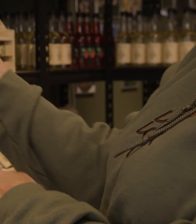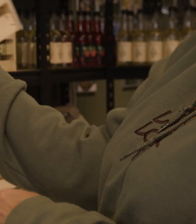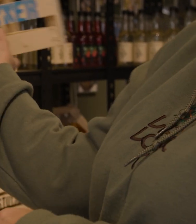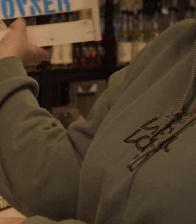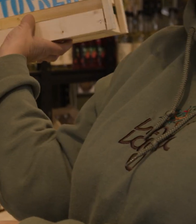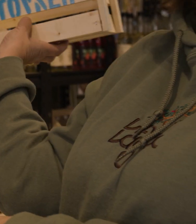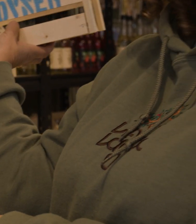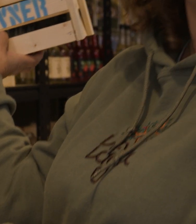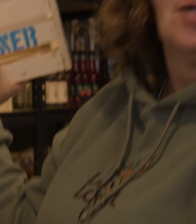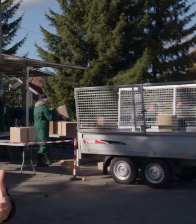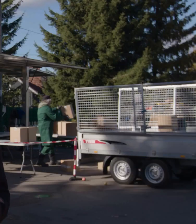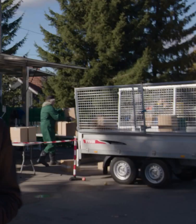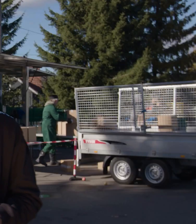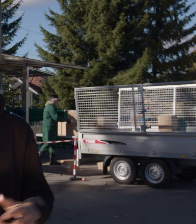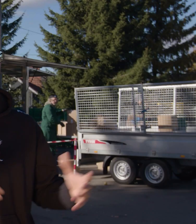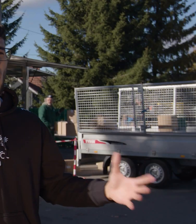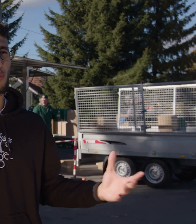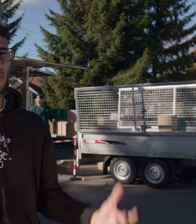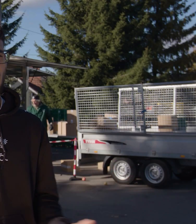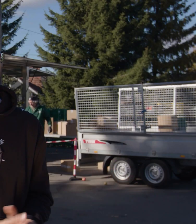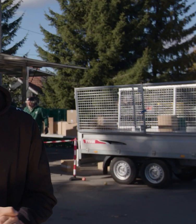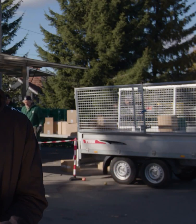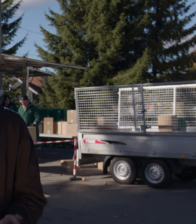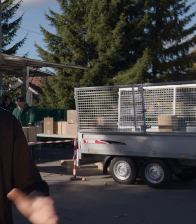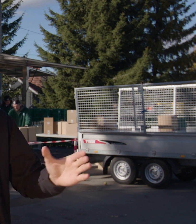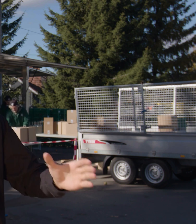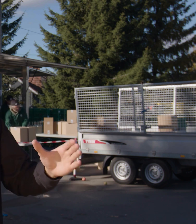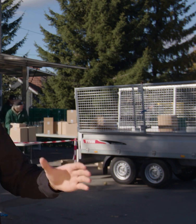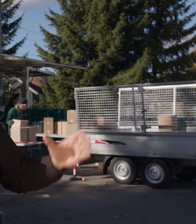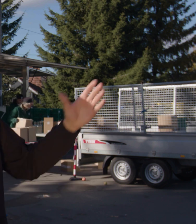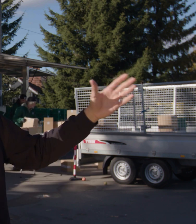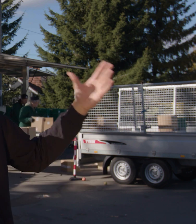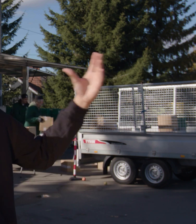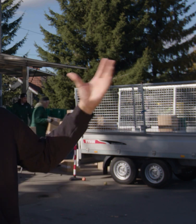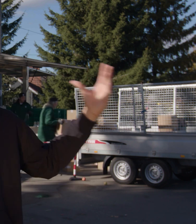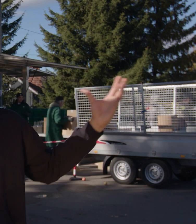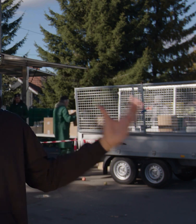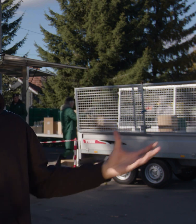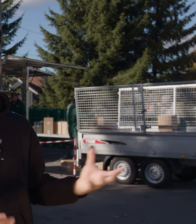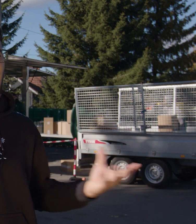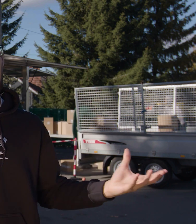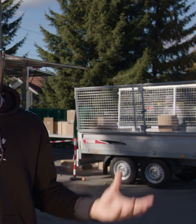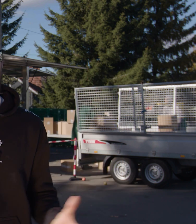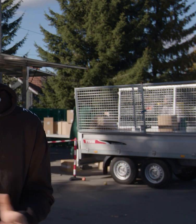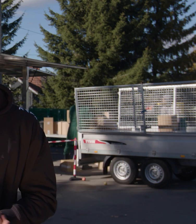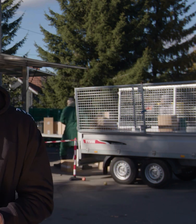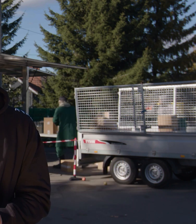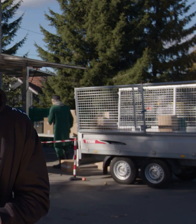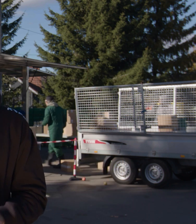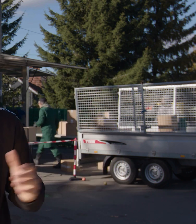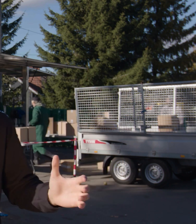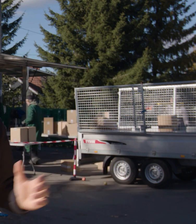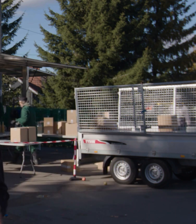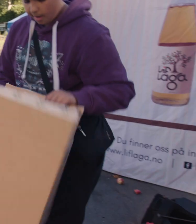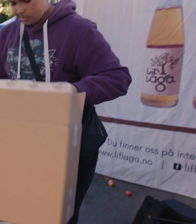har en drøm om at livslaget skal fortsette å utvikle seg, for det skaper jo ungdomskraft, og det gjør det i hvert fall i Grorudalen, hvor vi trenger det mest.